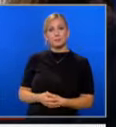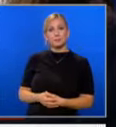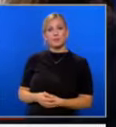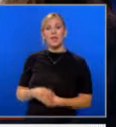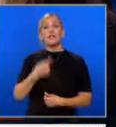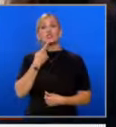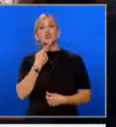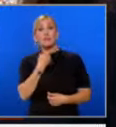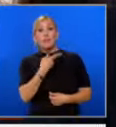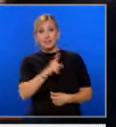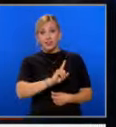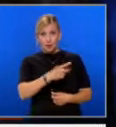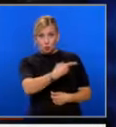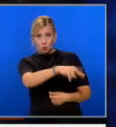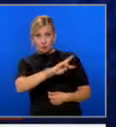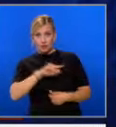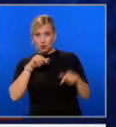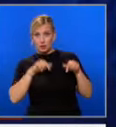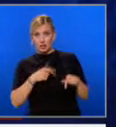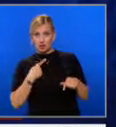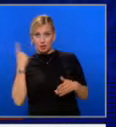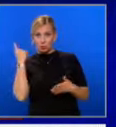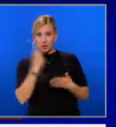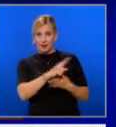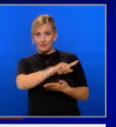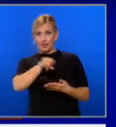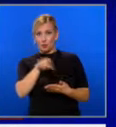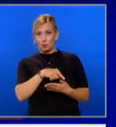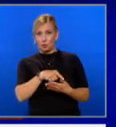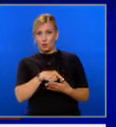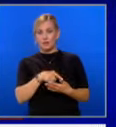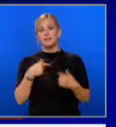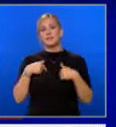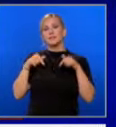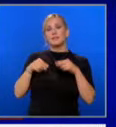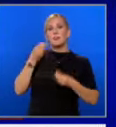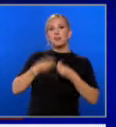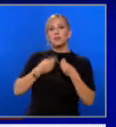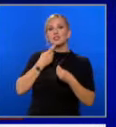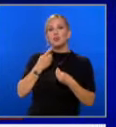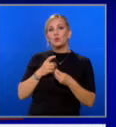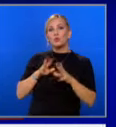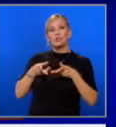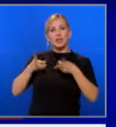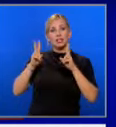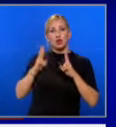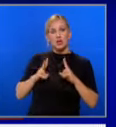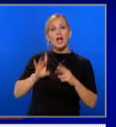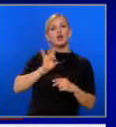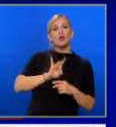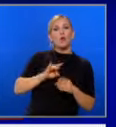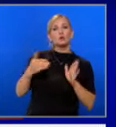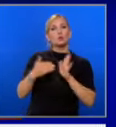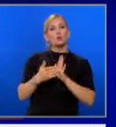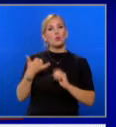Защо вие не отговорите на въпроса? Ще наложите ли вето? Това е проблем, защото според решението Роу срещу Уейт,